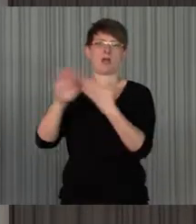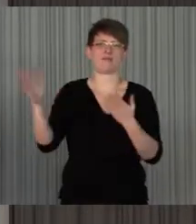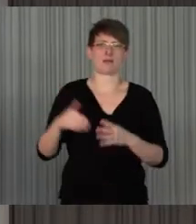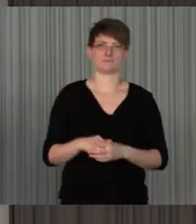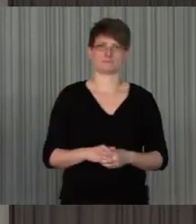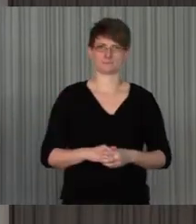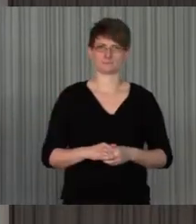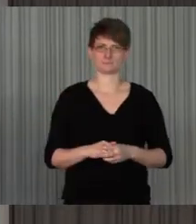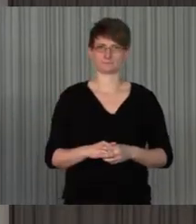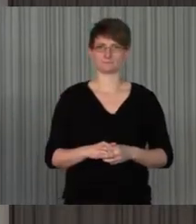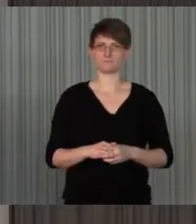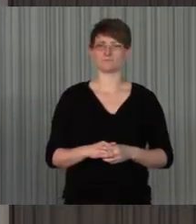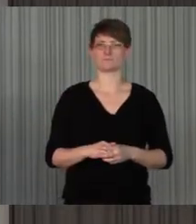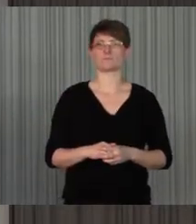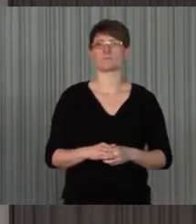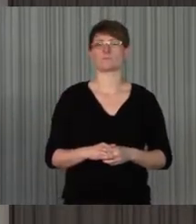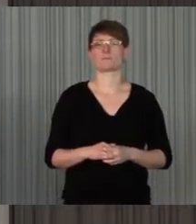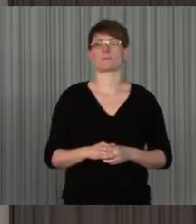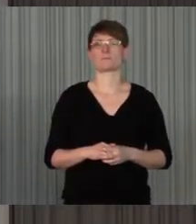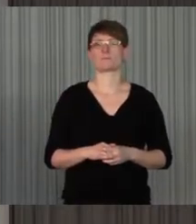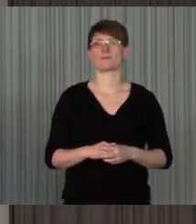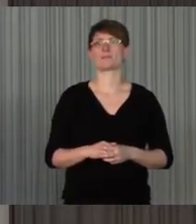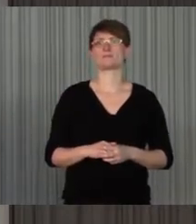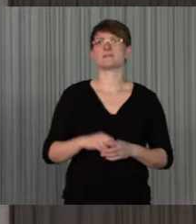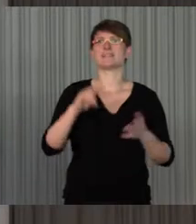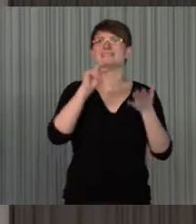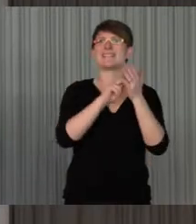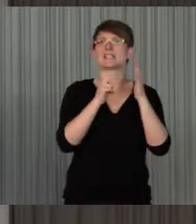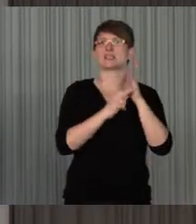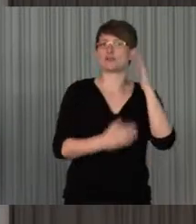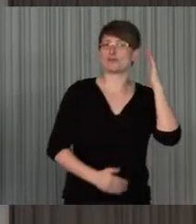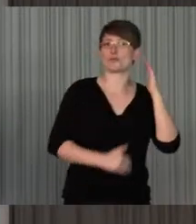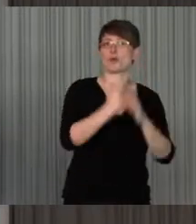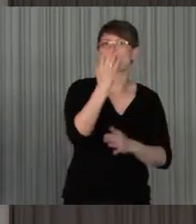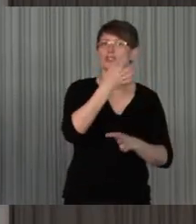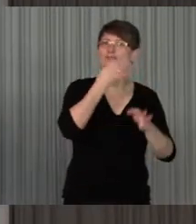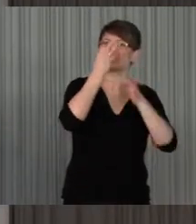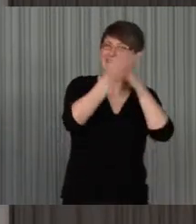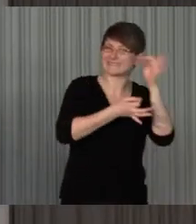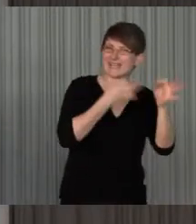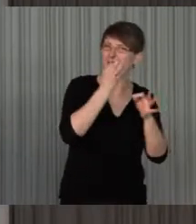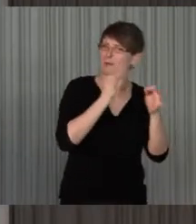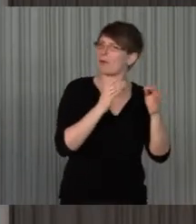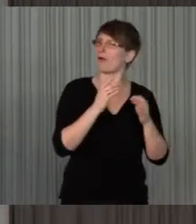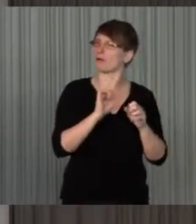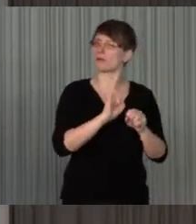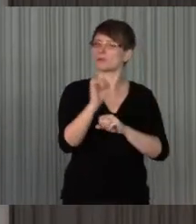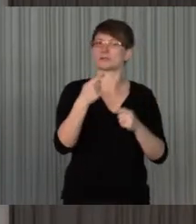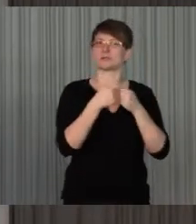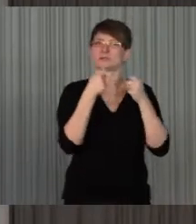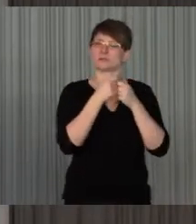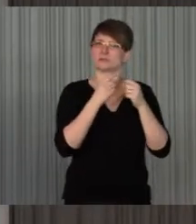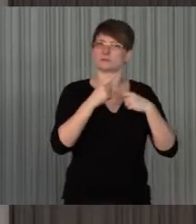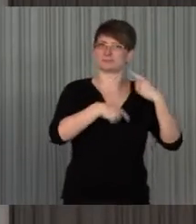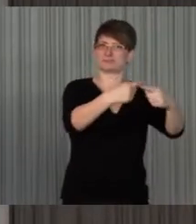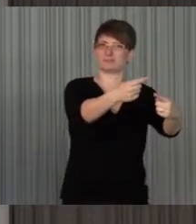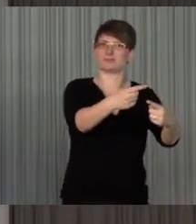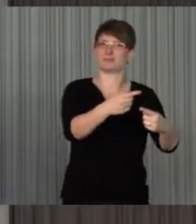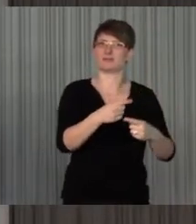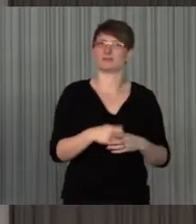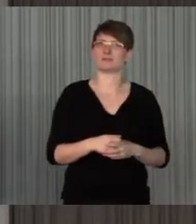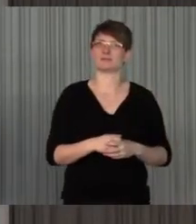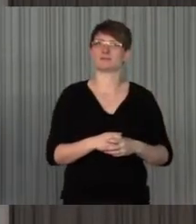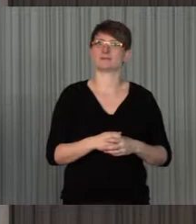Eine Technologien, die sehr speziell ist, aber auch eine ganz spannende Entwicklung ist, ist der